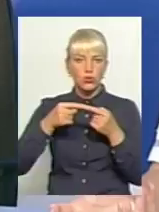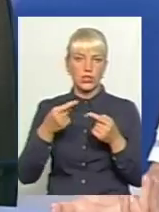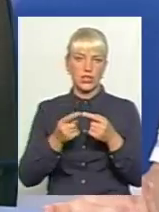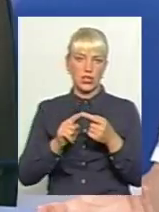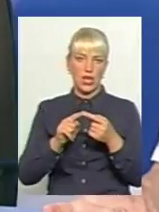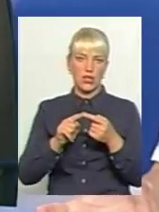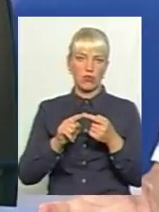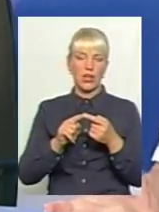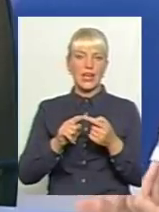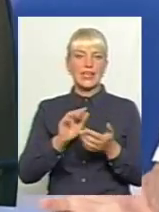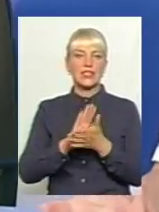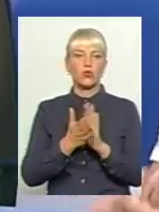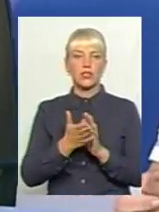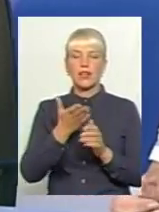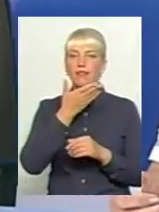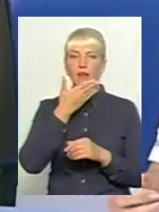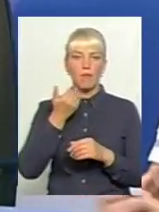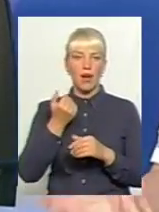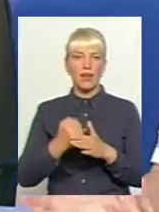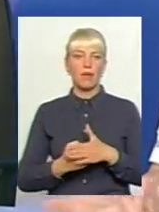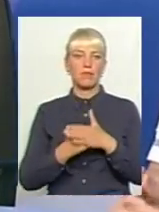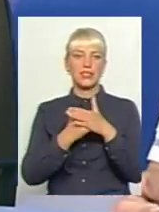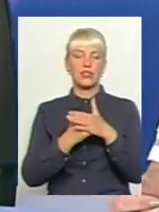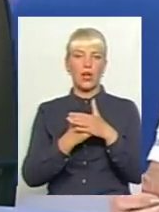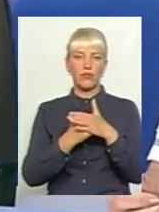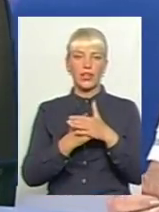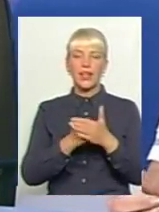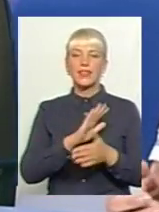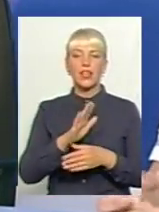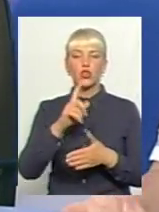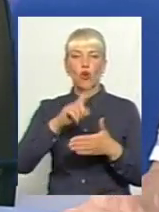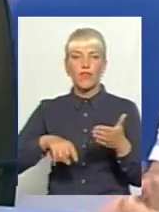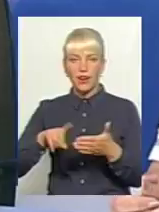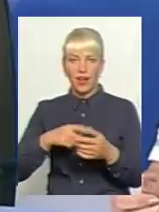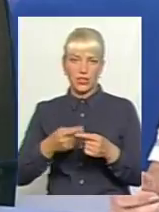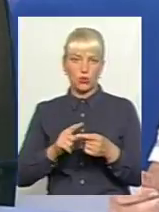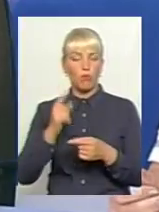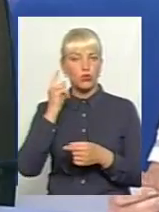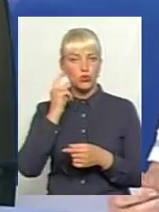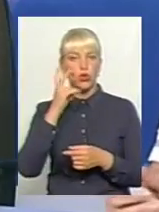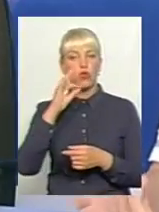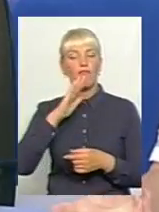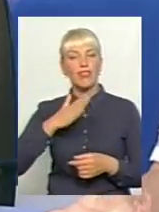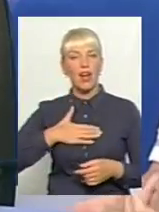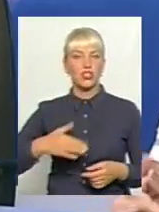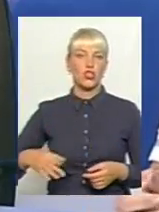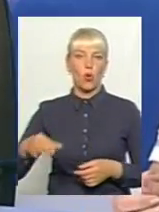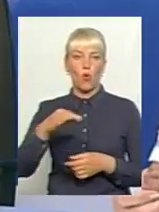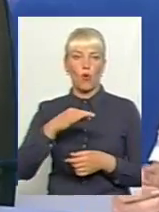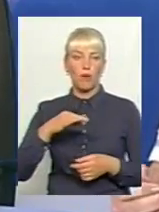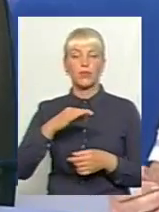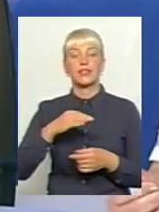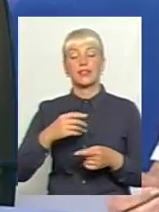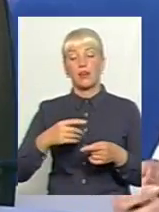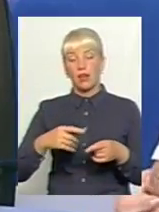хоча і нема підстав, безумовно, не довіряти почутимо. Але тим не менше, в нашій області питання стоїть так, як ми